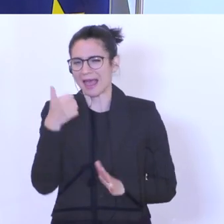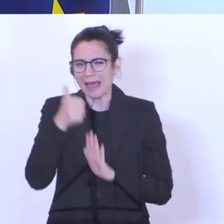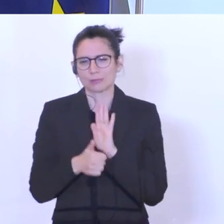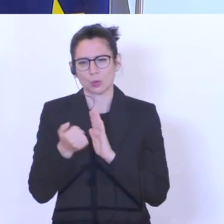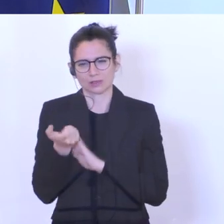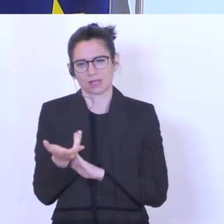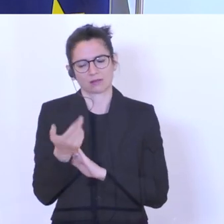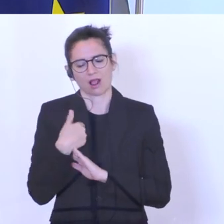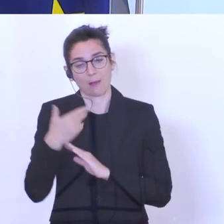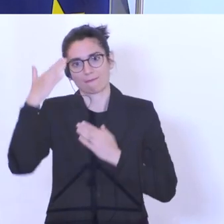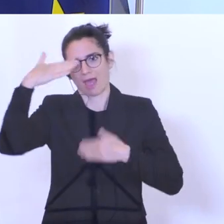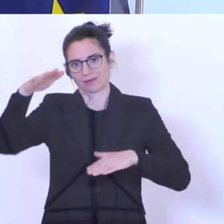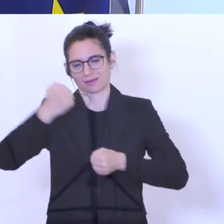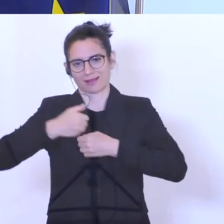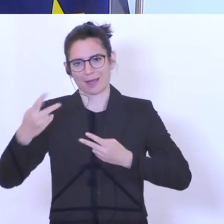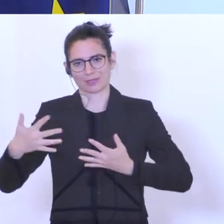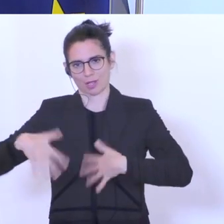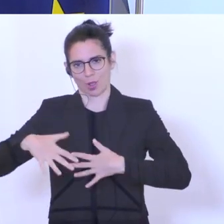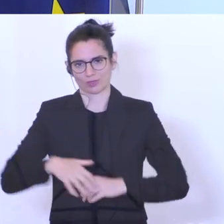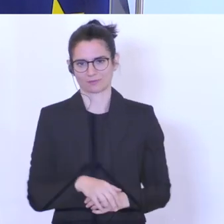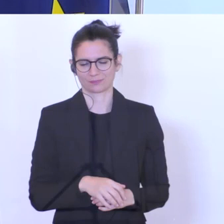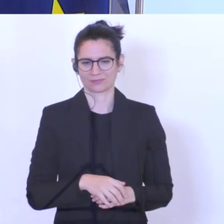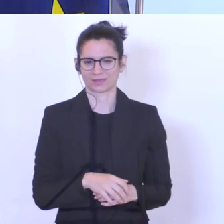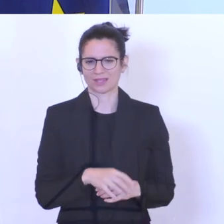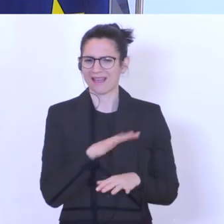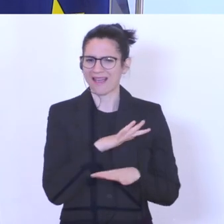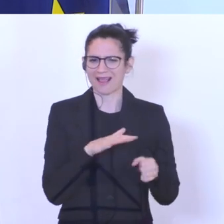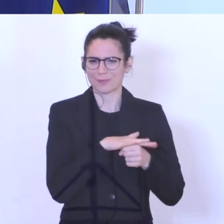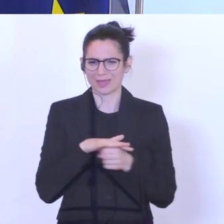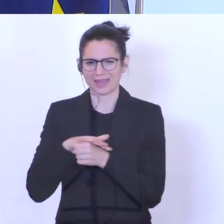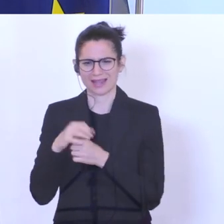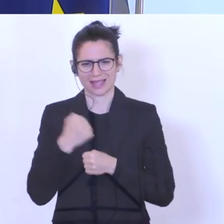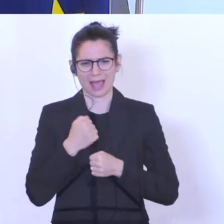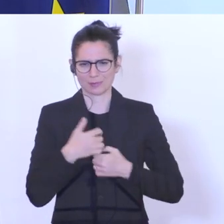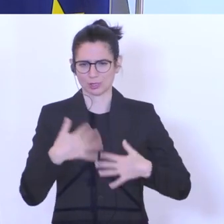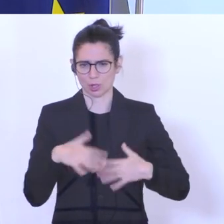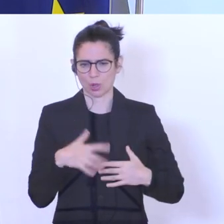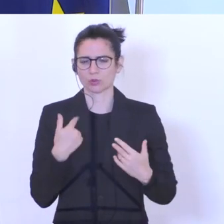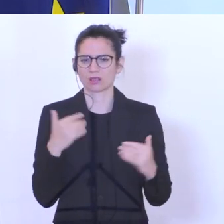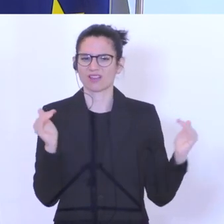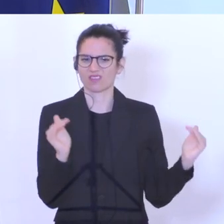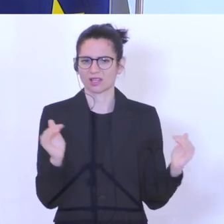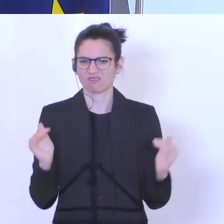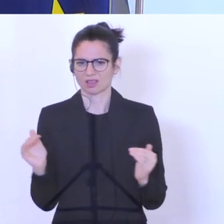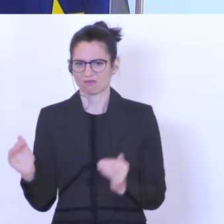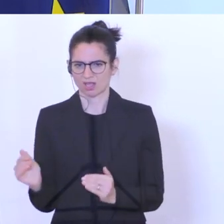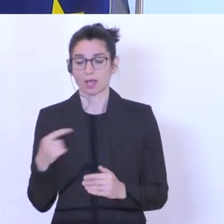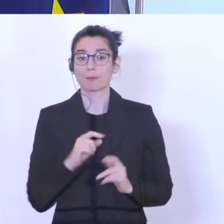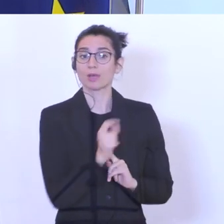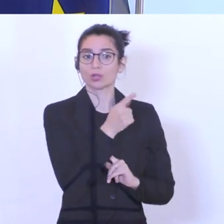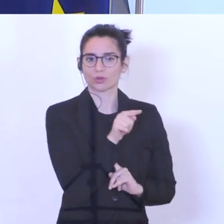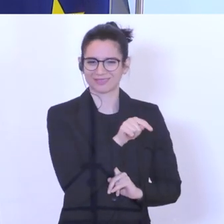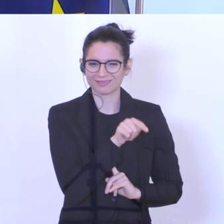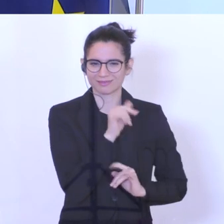zu verzeichnen. Entwicklungen nun in den Branchen. In allen Branchen ist die Arbeitslosenquote rückläufig. Besonders im